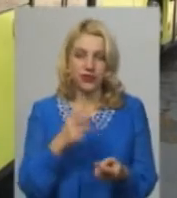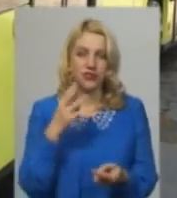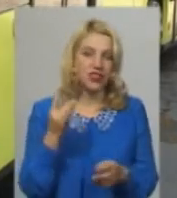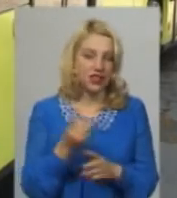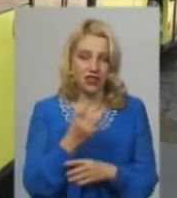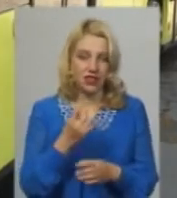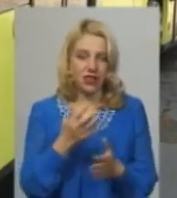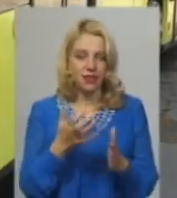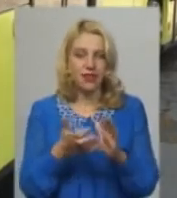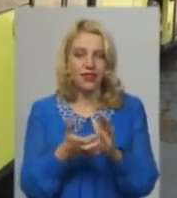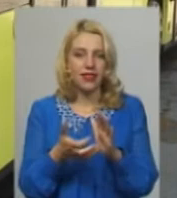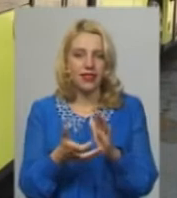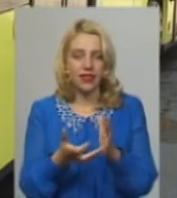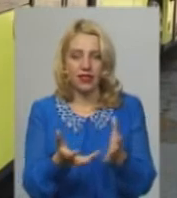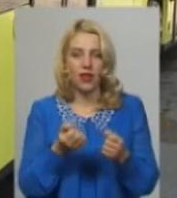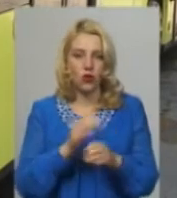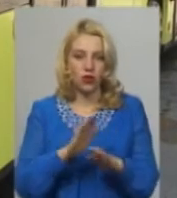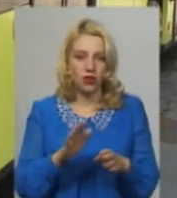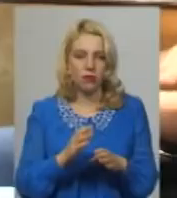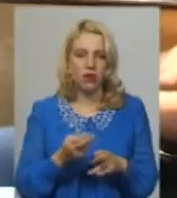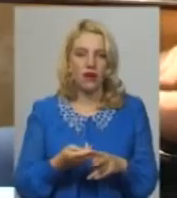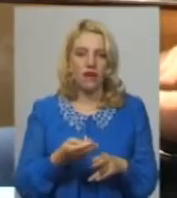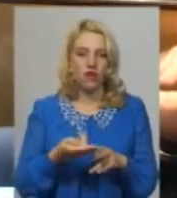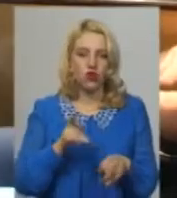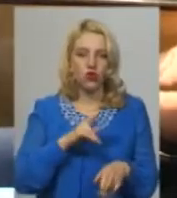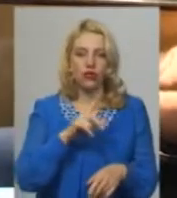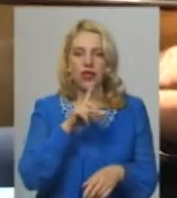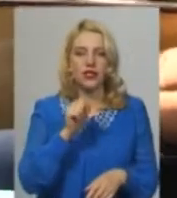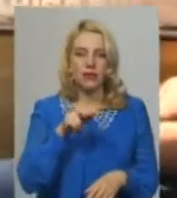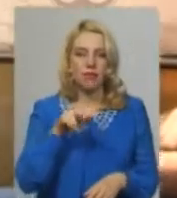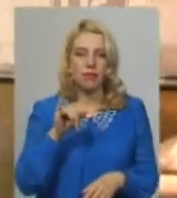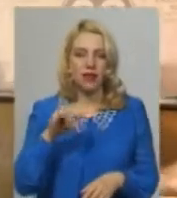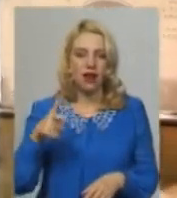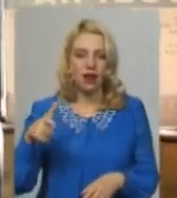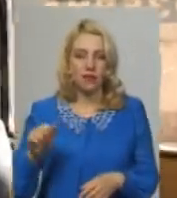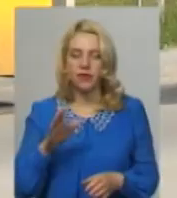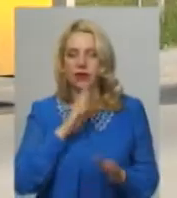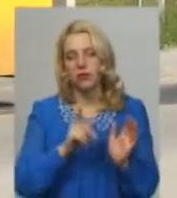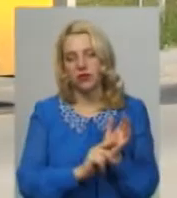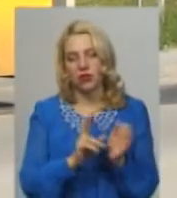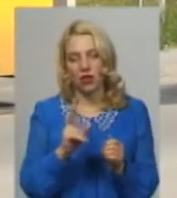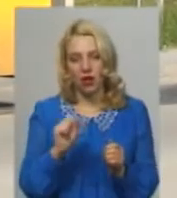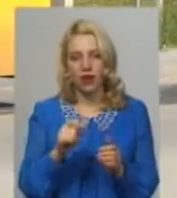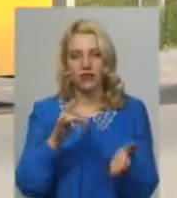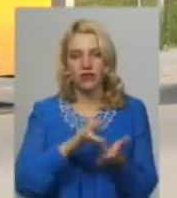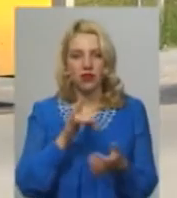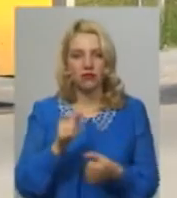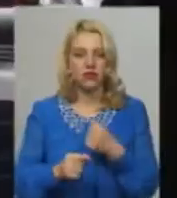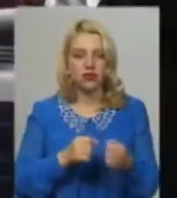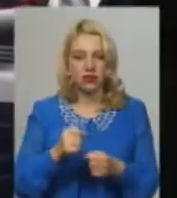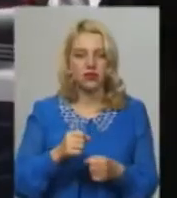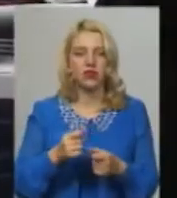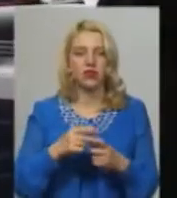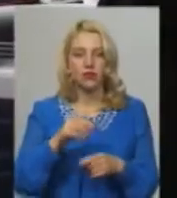ми десь недоотримуємо відшкодування за пільговий проїзд. Пенсіонерка Людмила Стісаренко каже, до центра міста дістається маршруткою. У